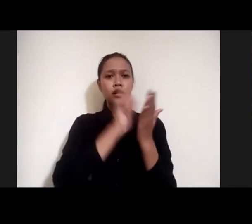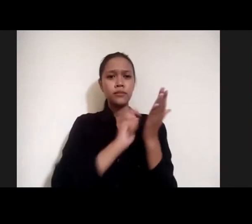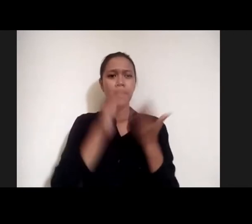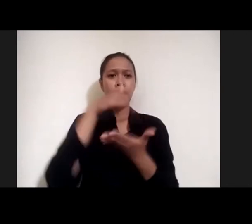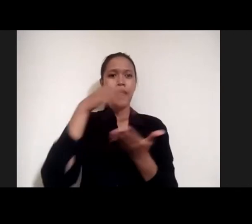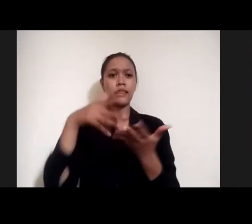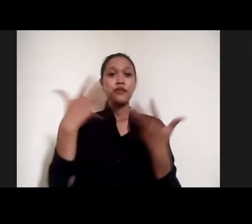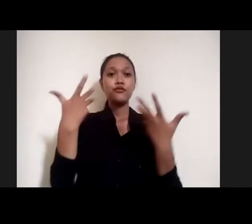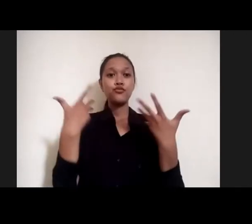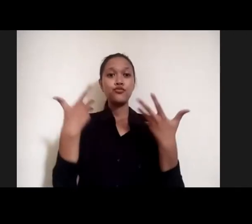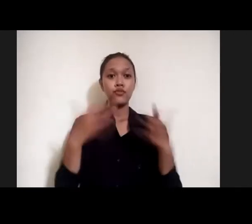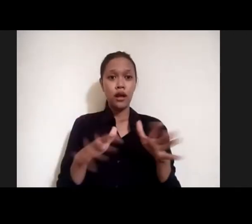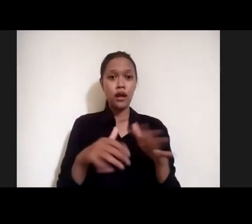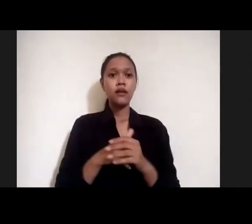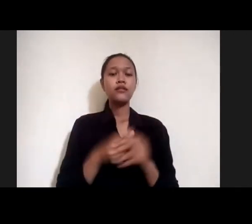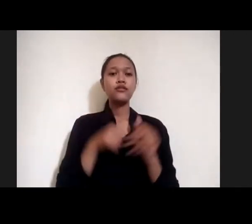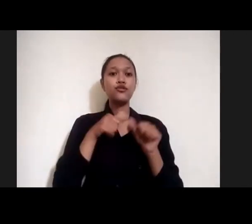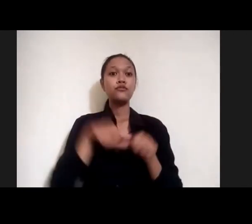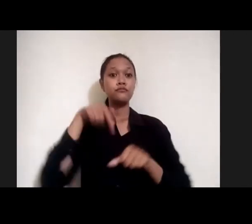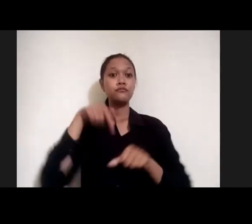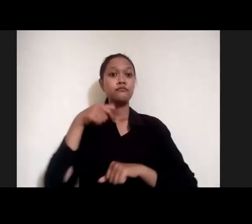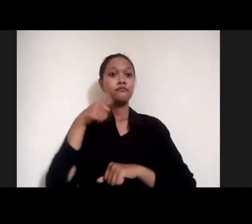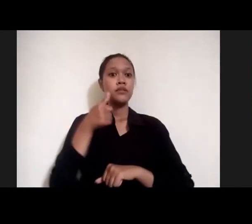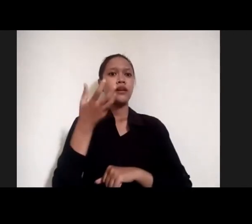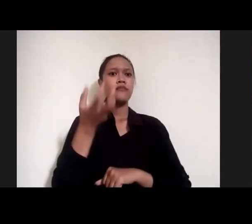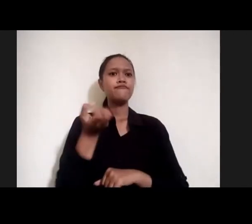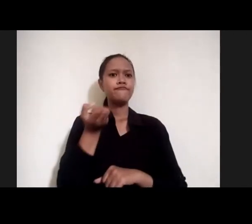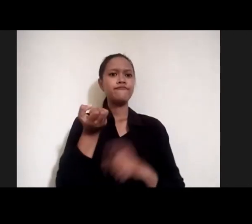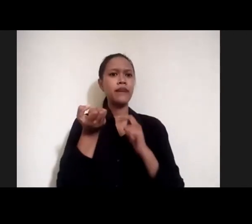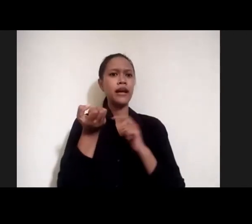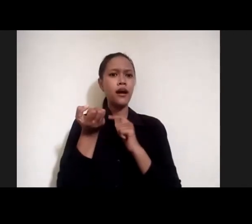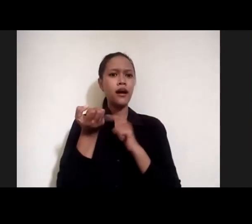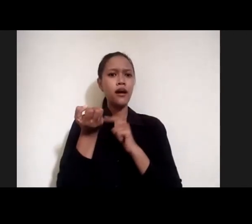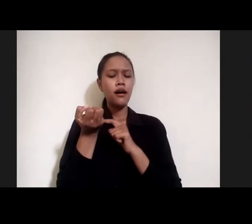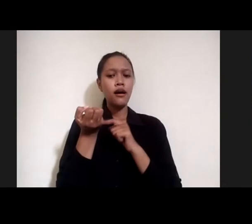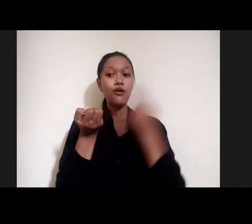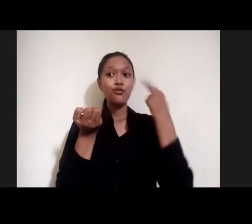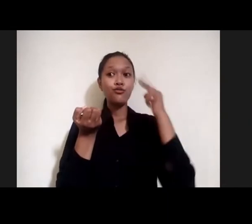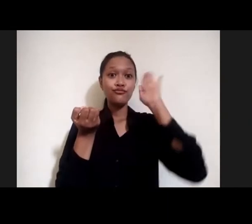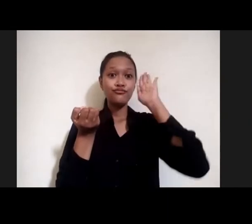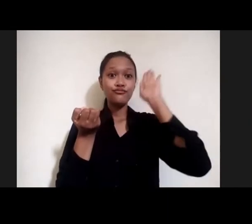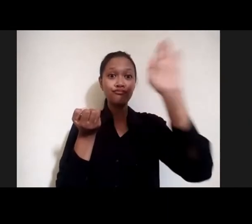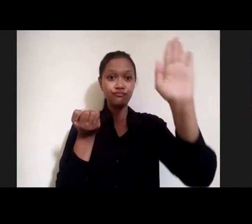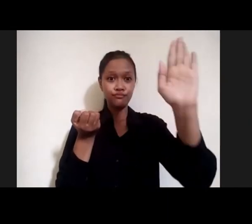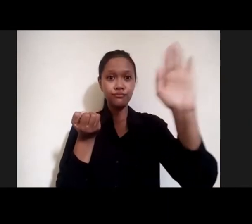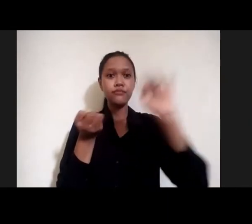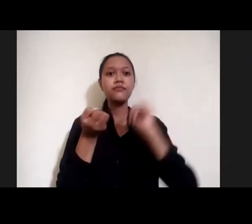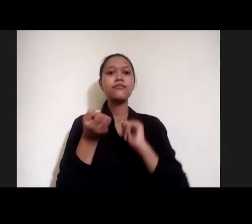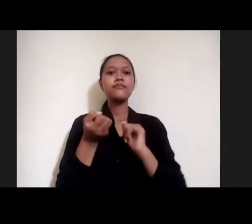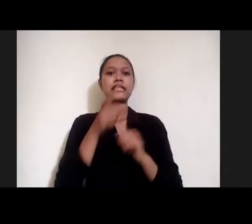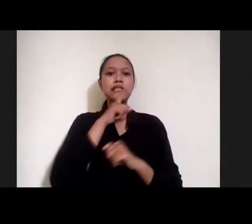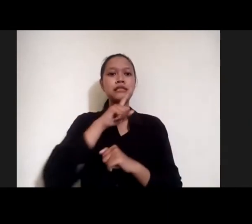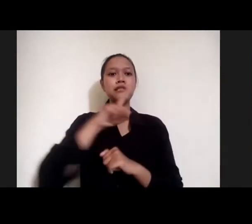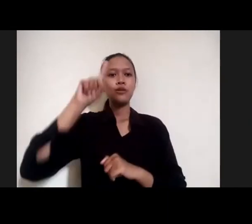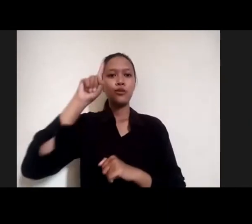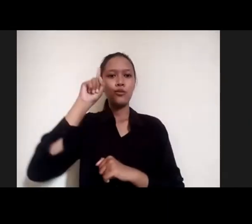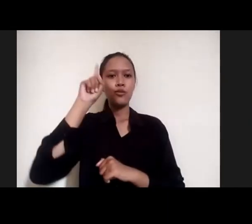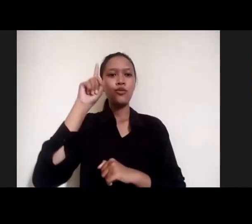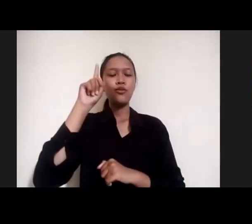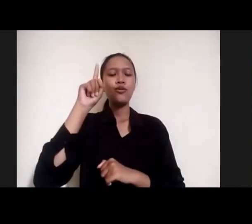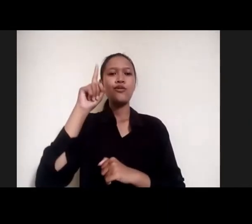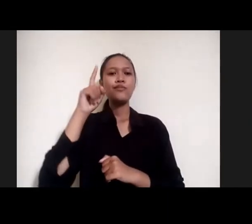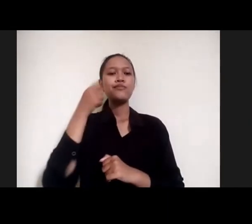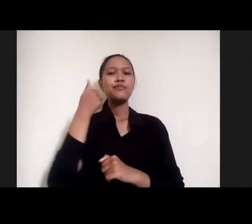bisa apa namanya jadi pegangan untuk teman-teman untuk besok insya Allah lebih